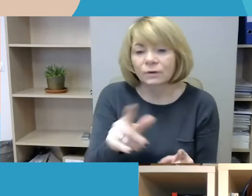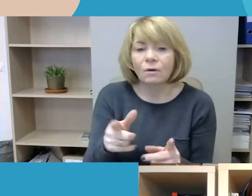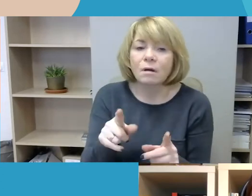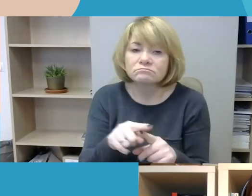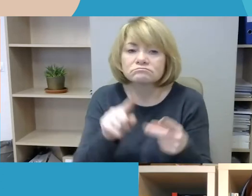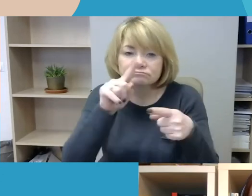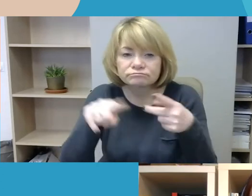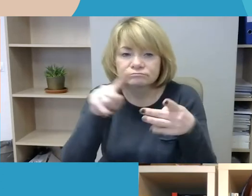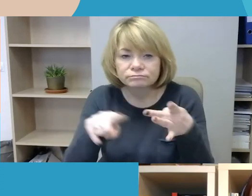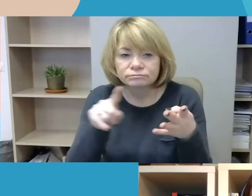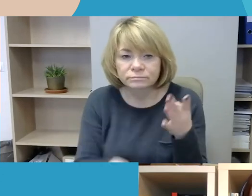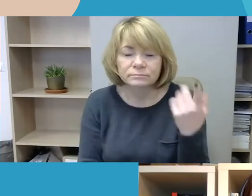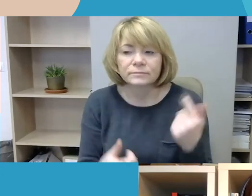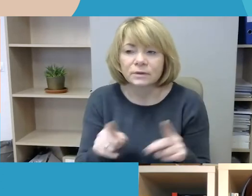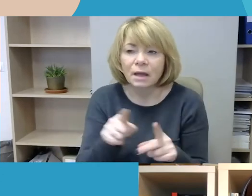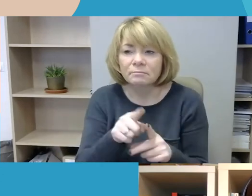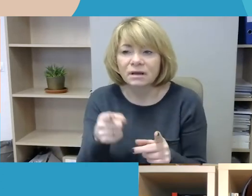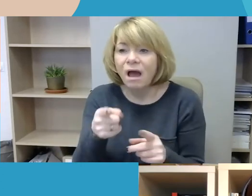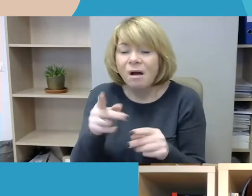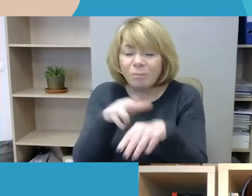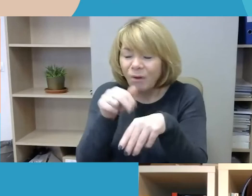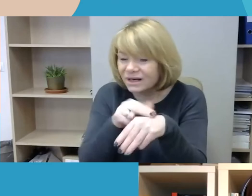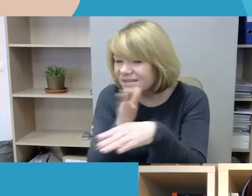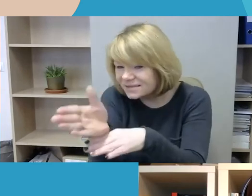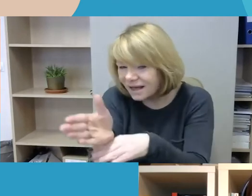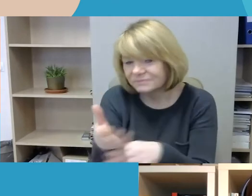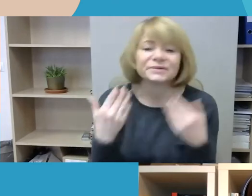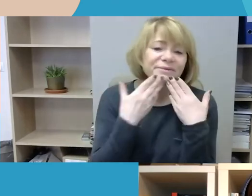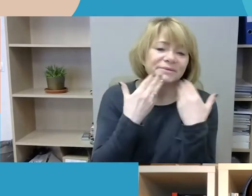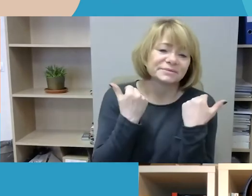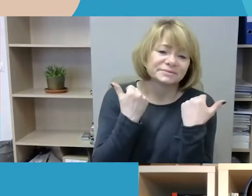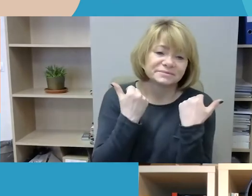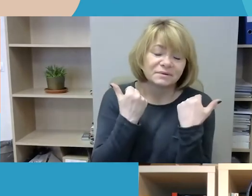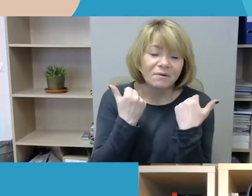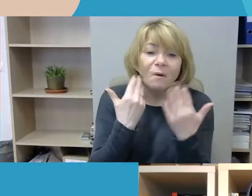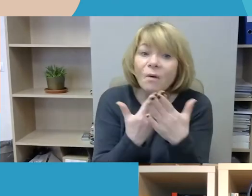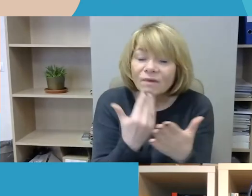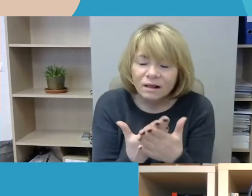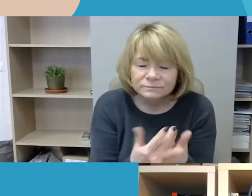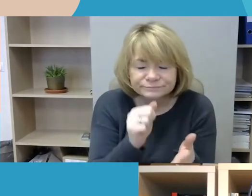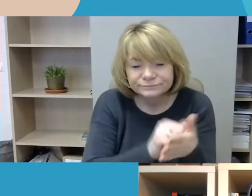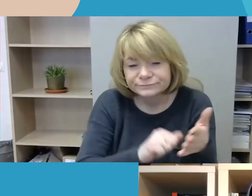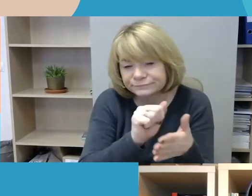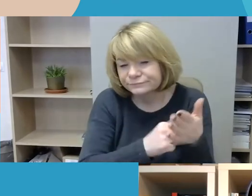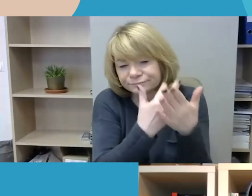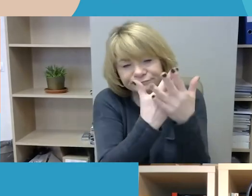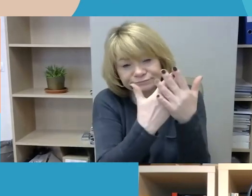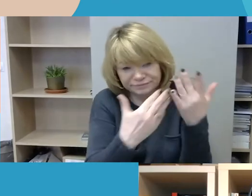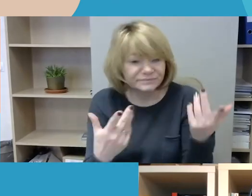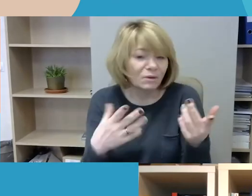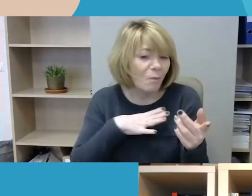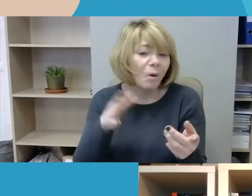nesikreipia į Teisės augos institucijas. Ir tam yra labai labai daug priežasčių, kurie pranešėjai vardino.